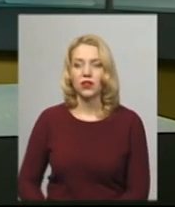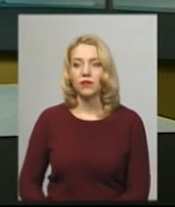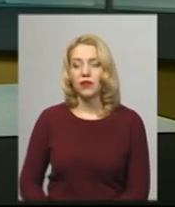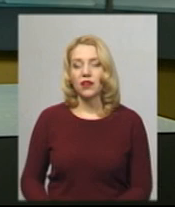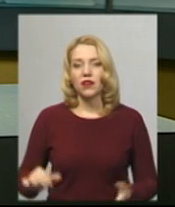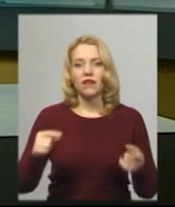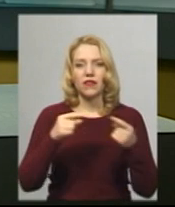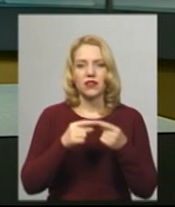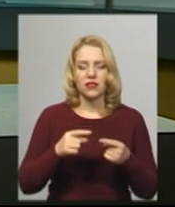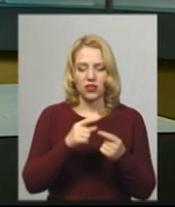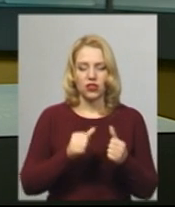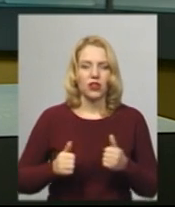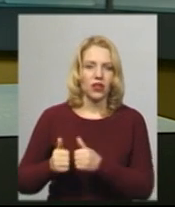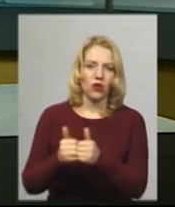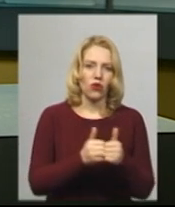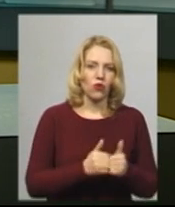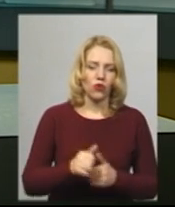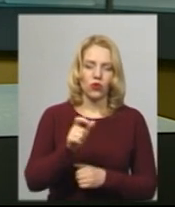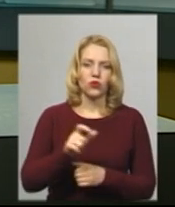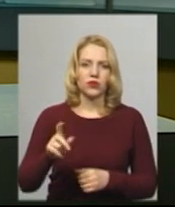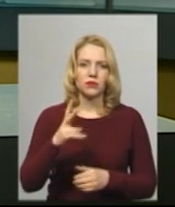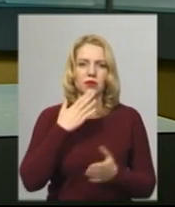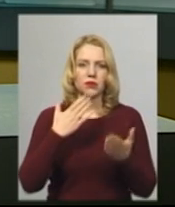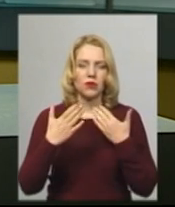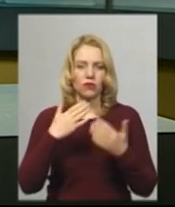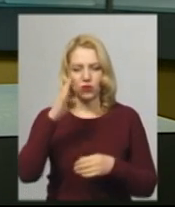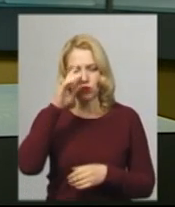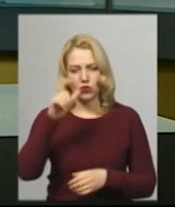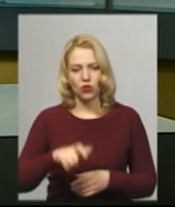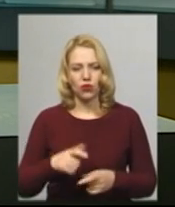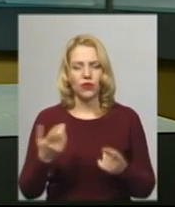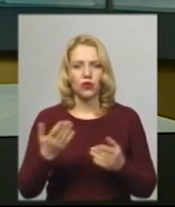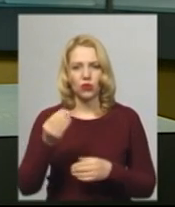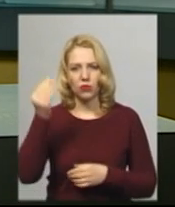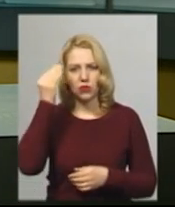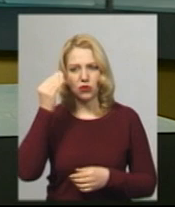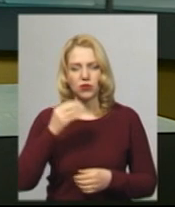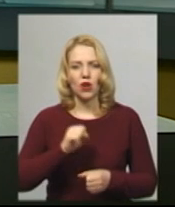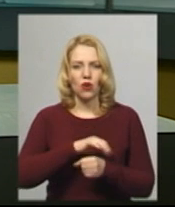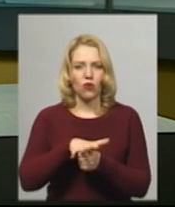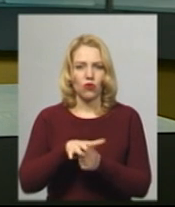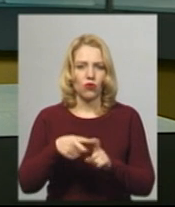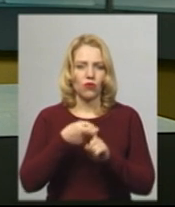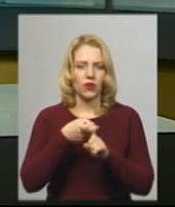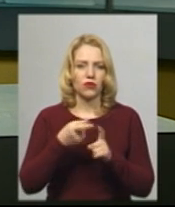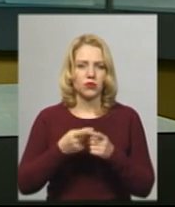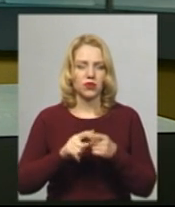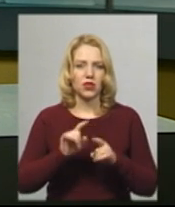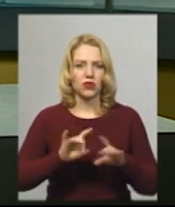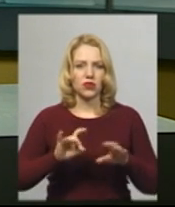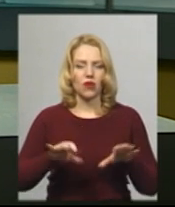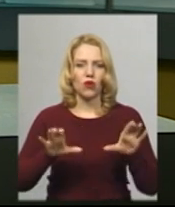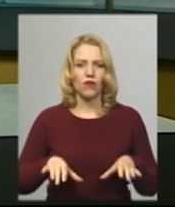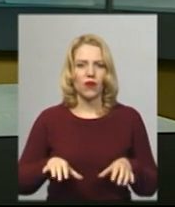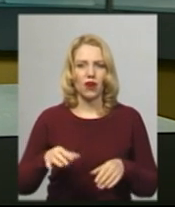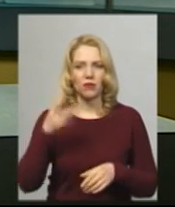Визначили коло осіб, з якими спілкувався чоловік, у котрого підозрюють коронавірус COVID-19. Про це сьогодні сказав голова Хмельницької